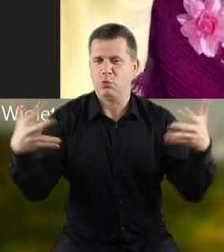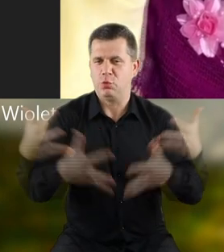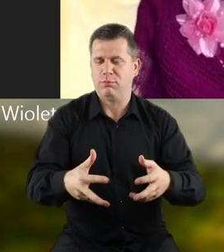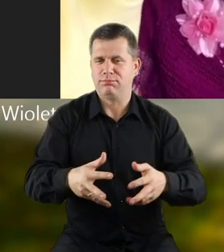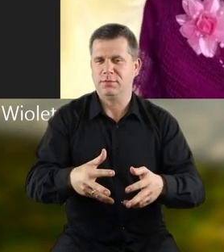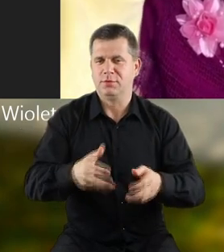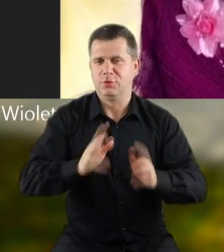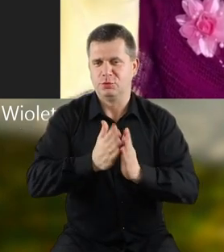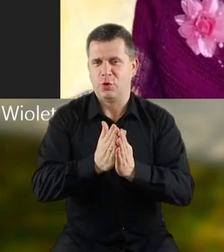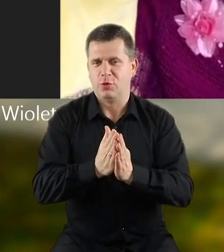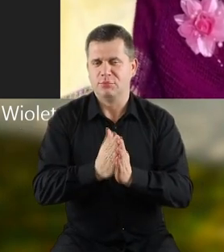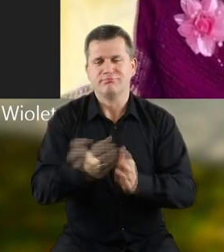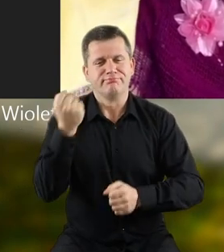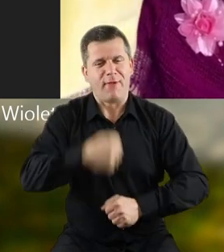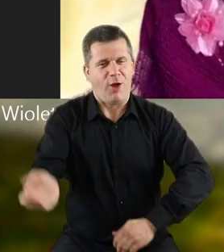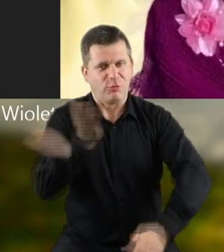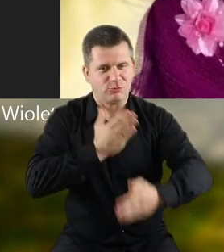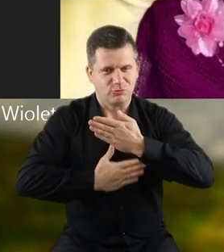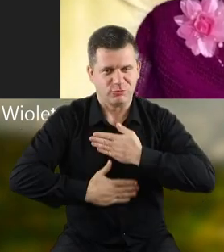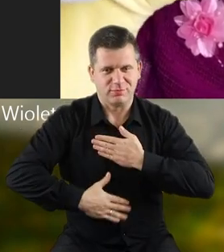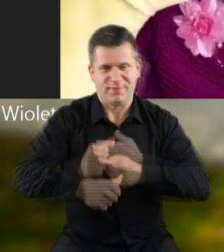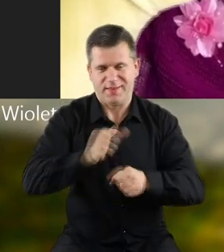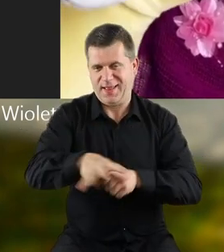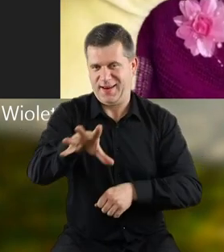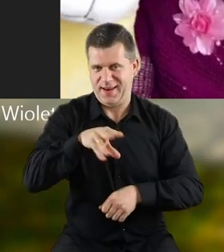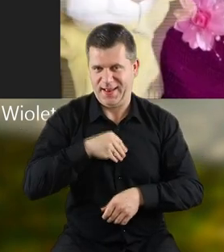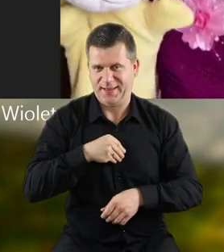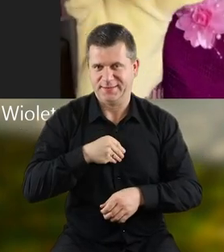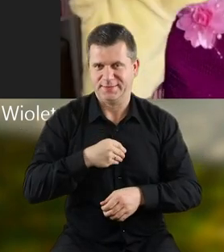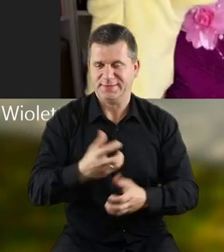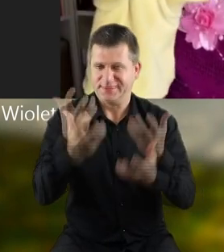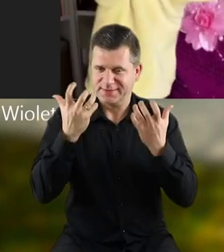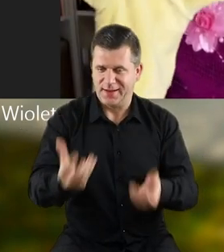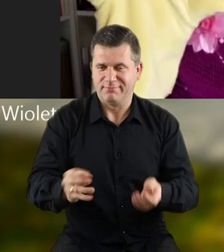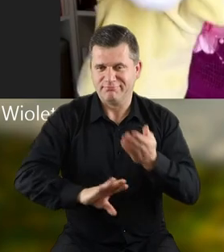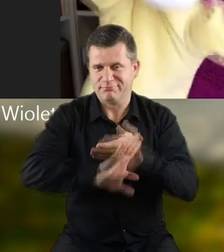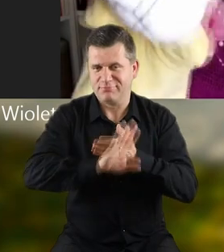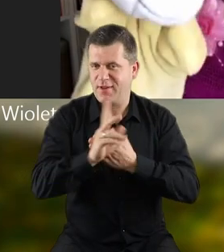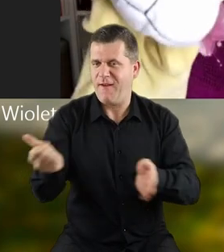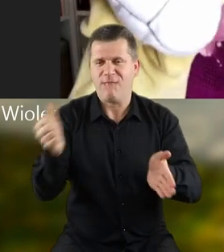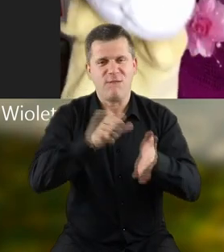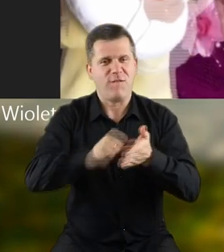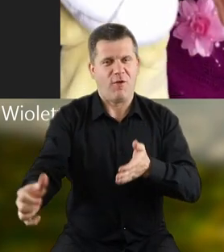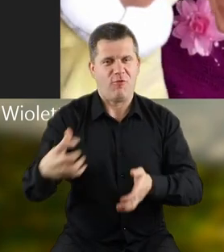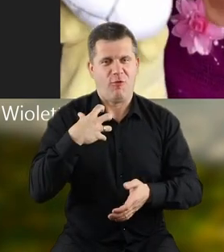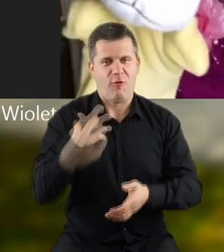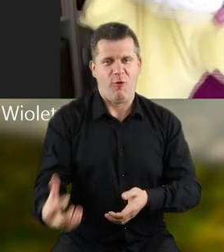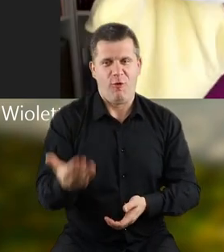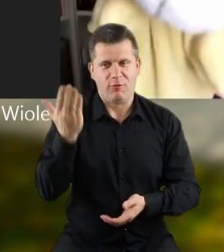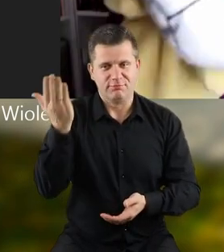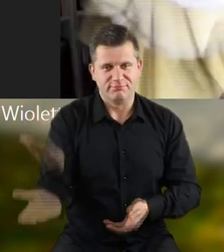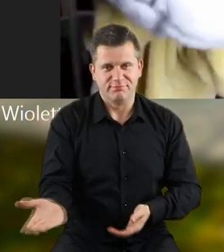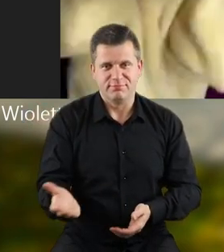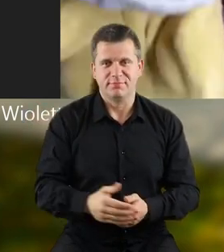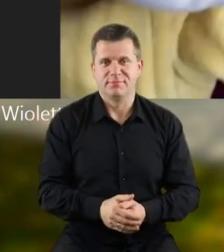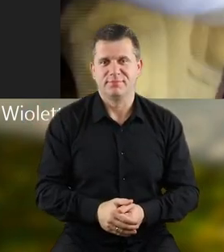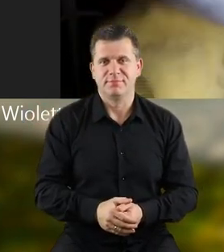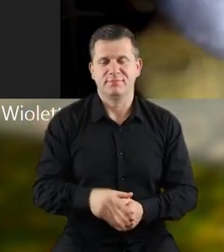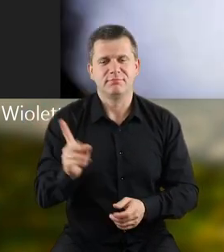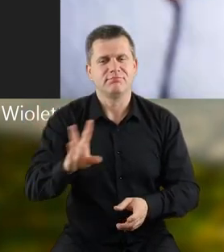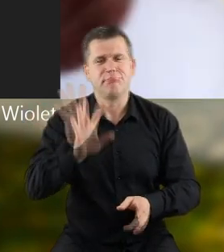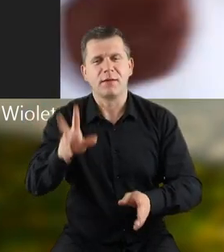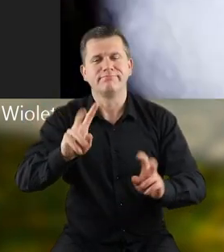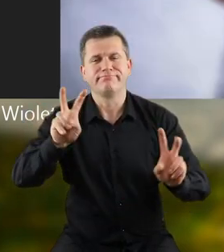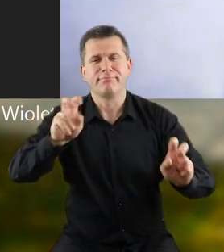Dyskusyjne Kluby Książki. Ogromnie się cieszę, że jesteście z nami. Chciałam Wam przedstawić wyjątkowego gościa, który